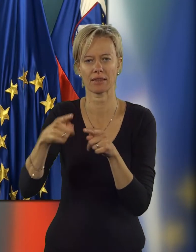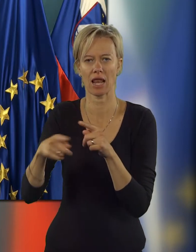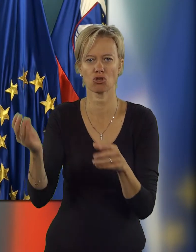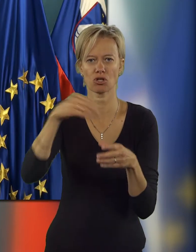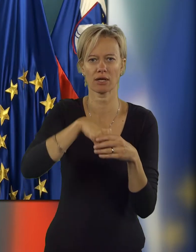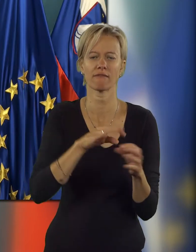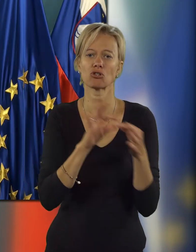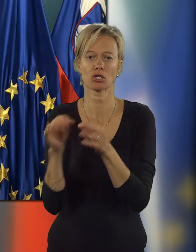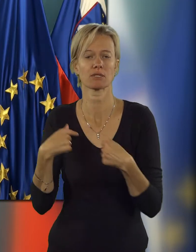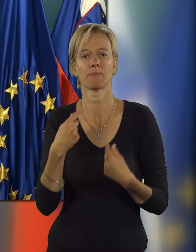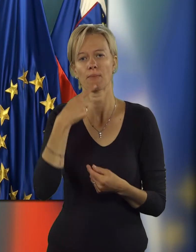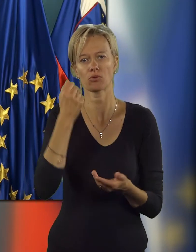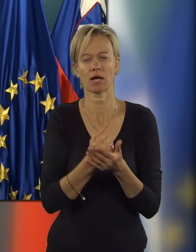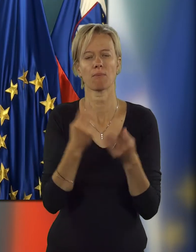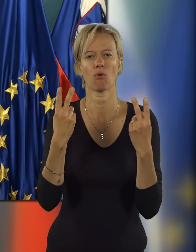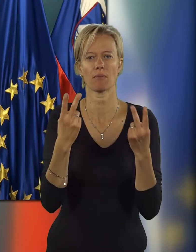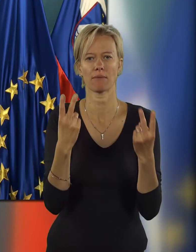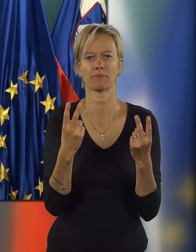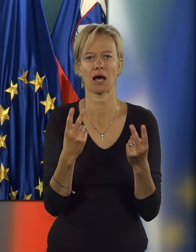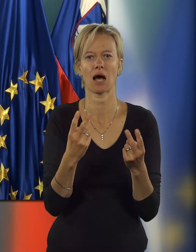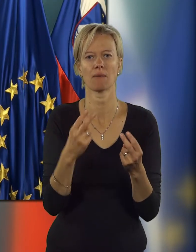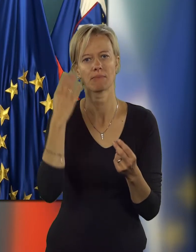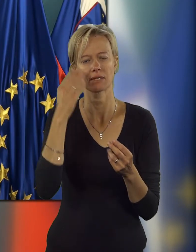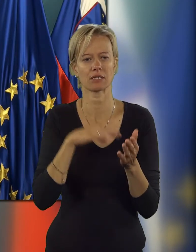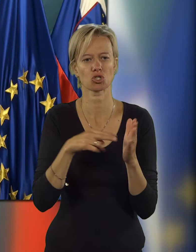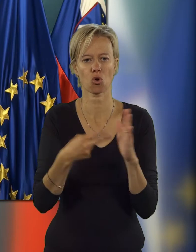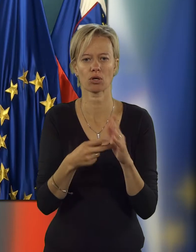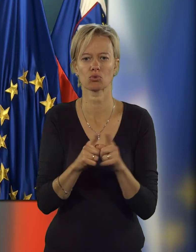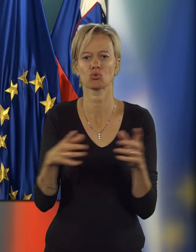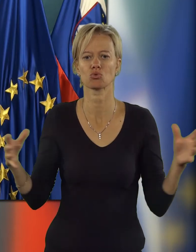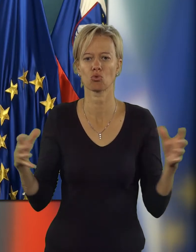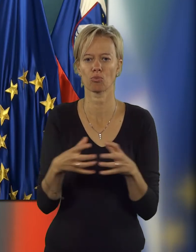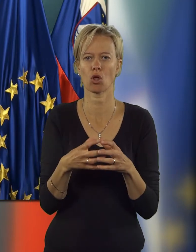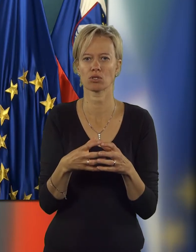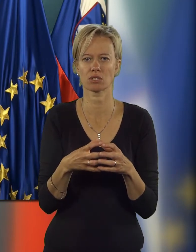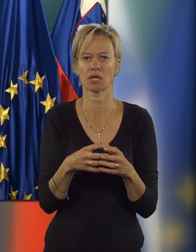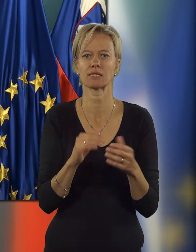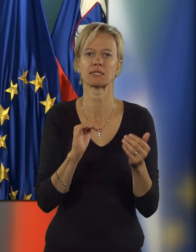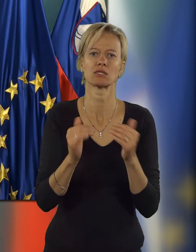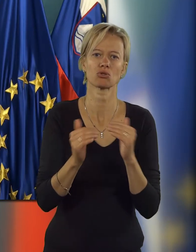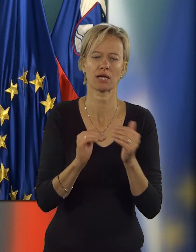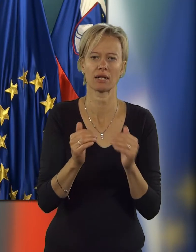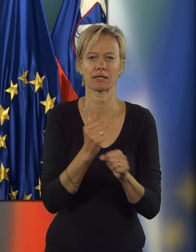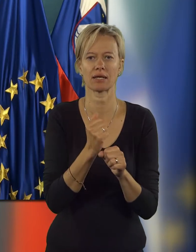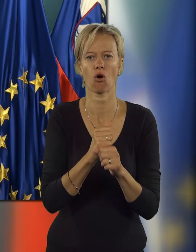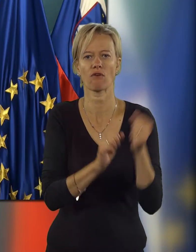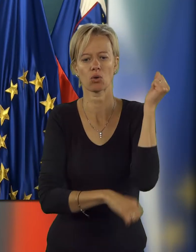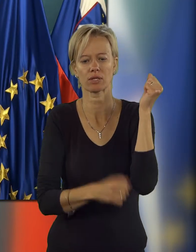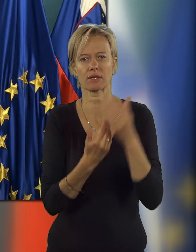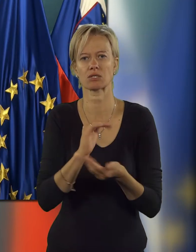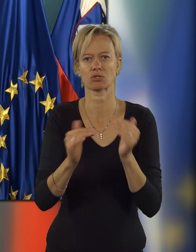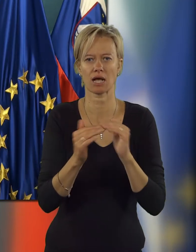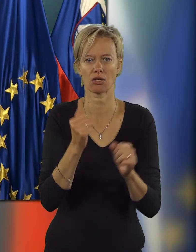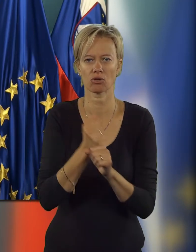tudi povdarjala, da mi je pomembna podpora stroke, tako da tako skupnost centrov za socialno delo, fakulteta za socialno